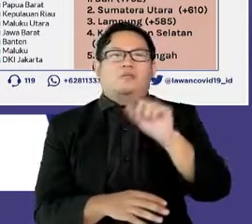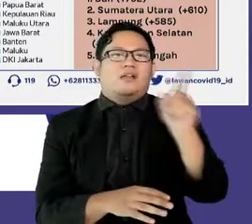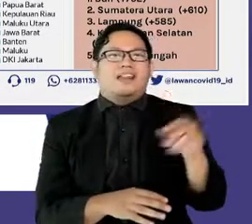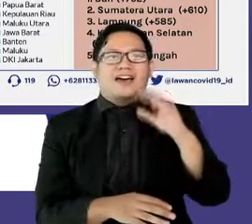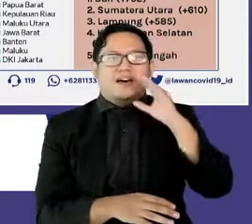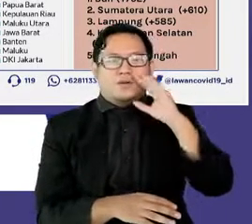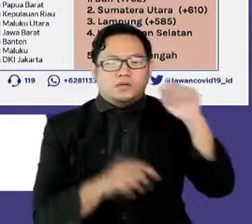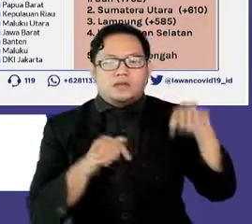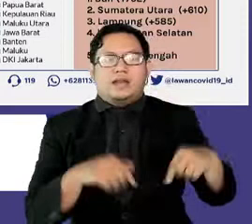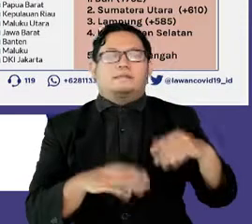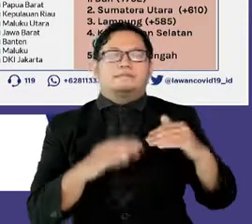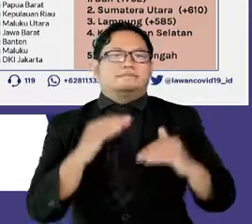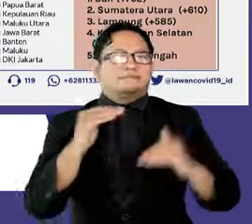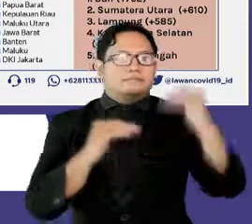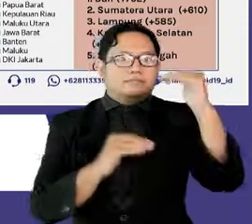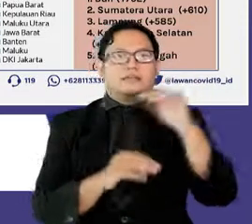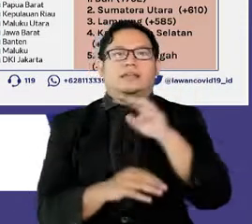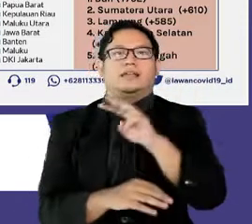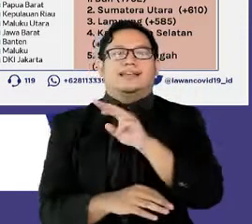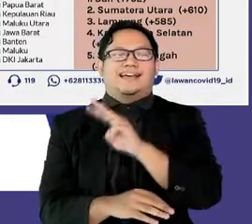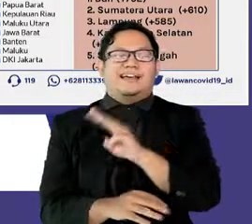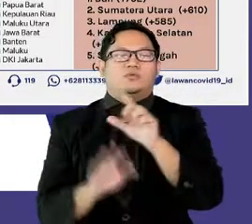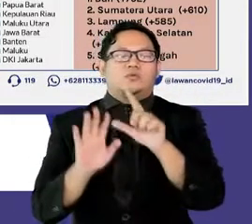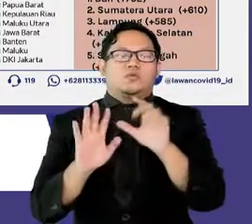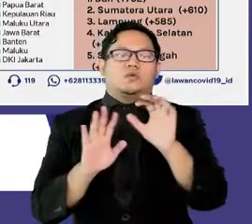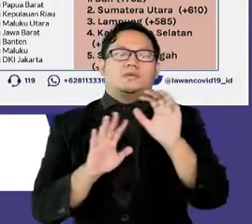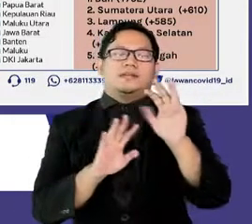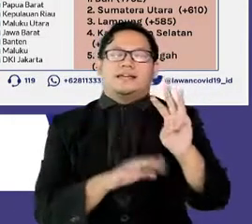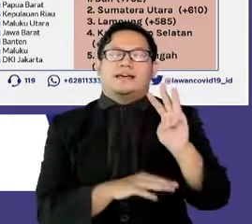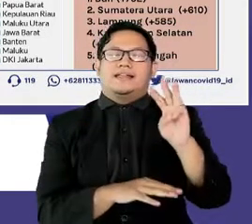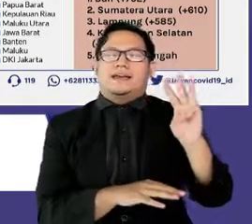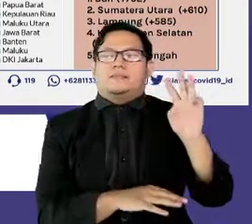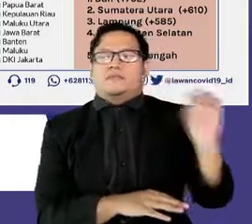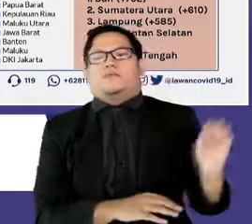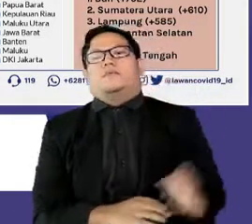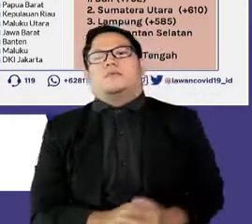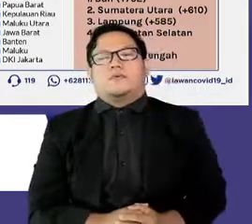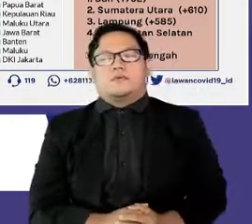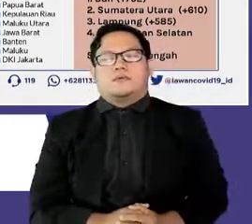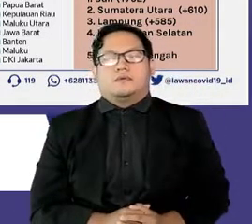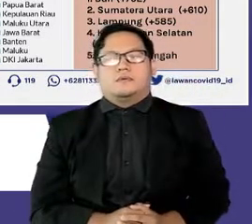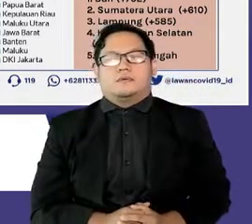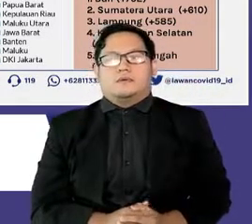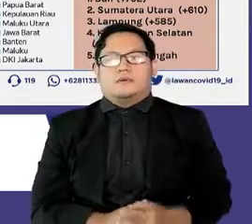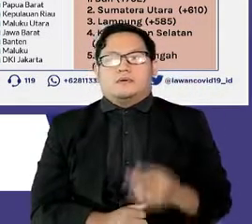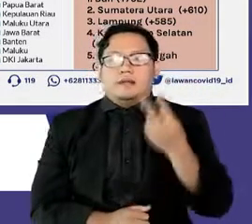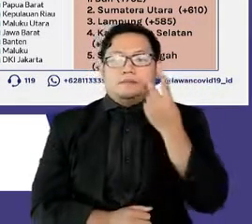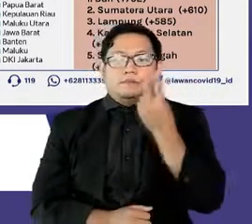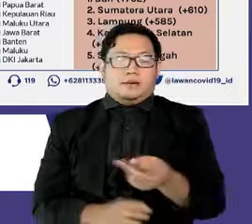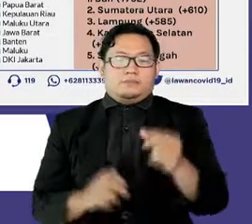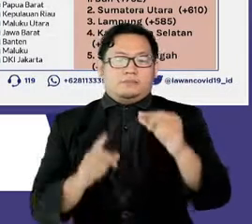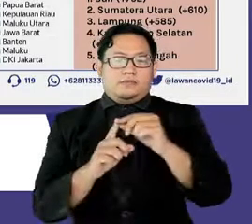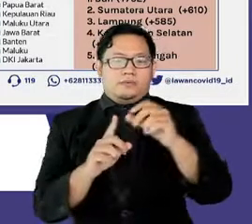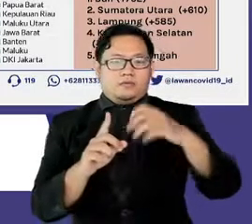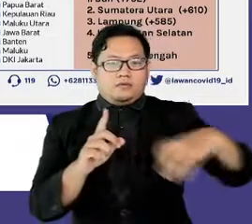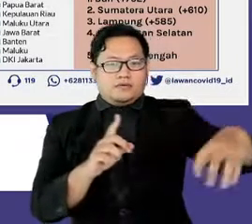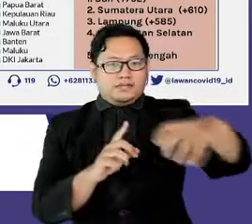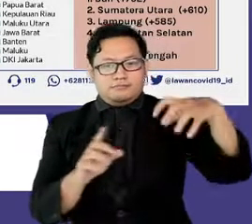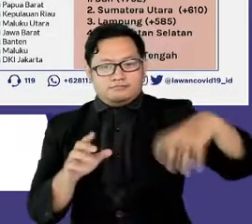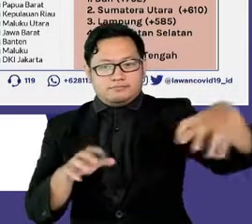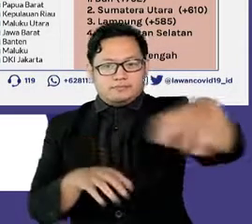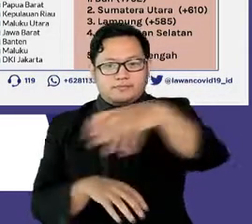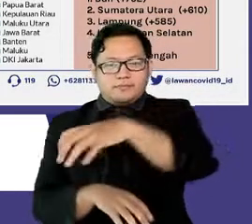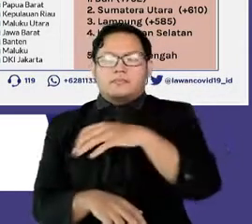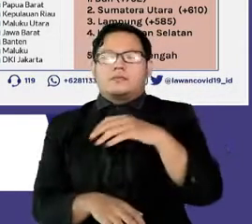menjadi 37.330. Jika dilihat pada tingkat provinsi, maka 23